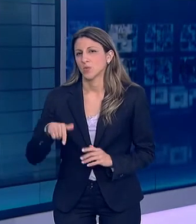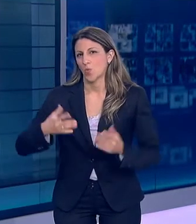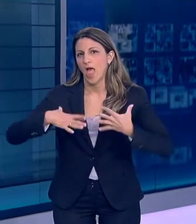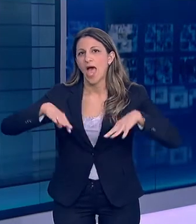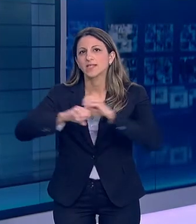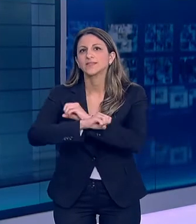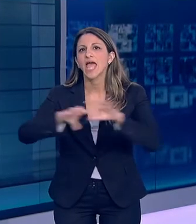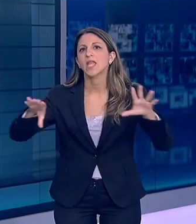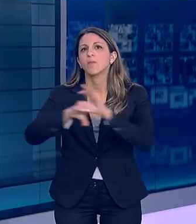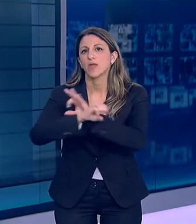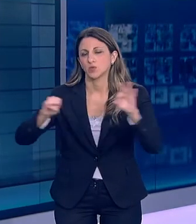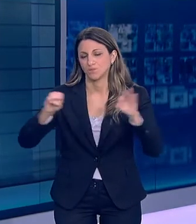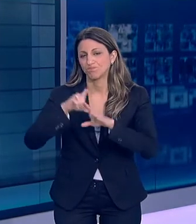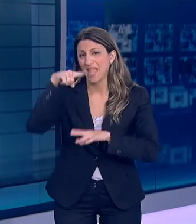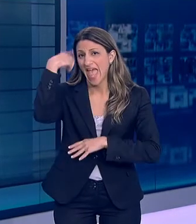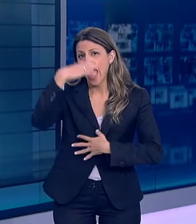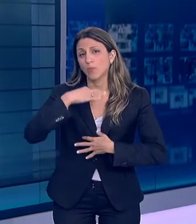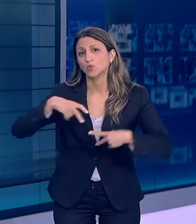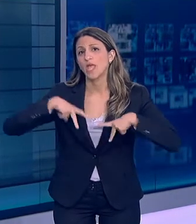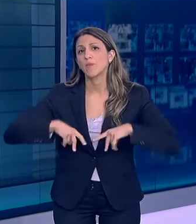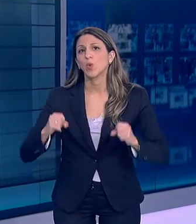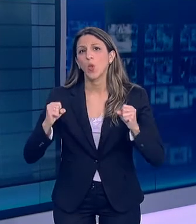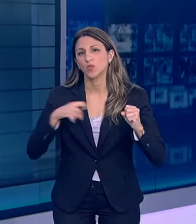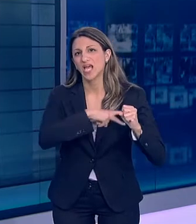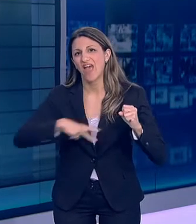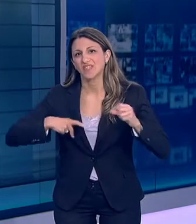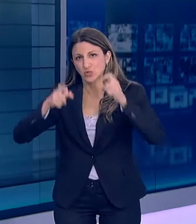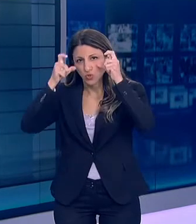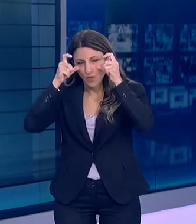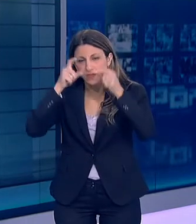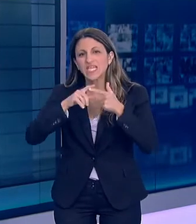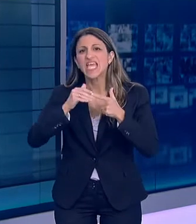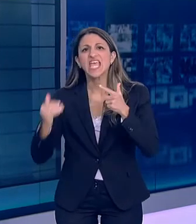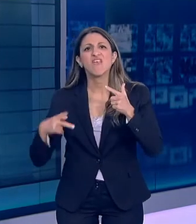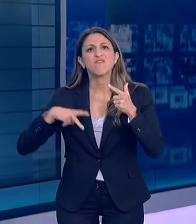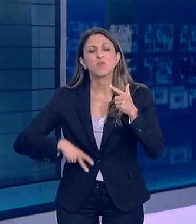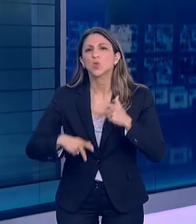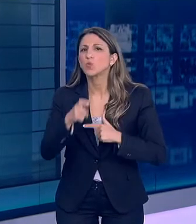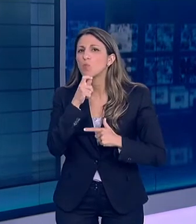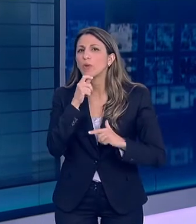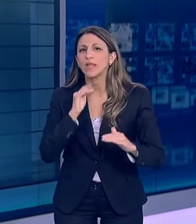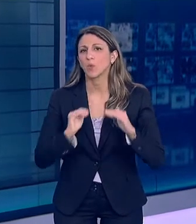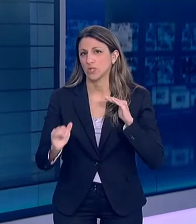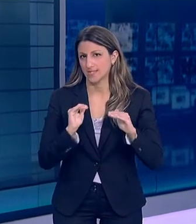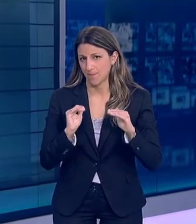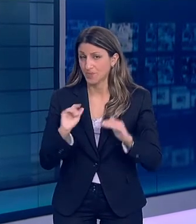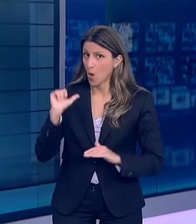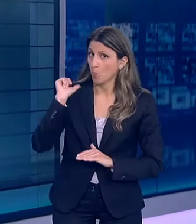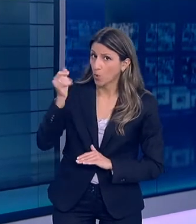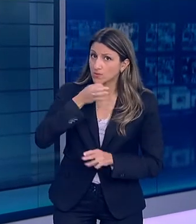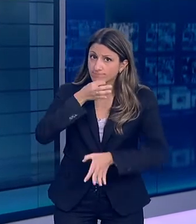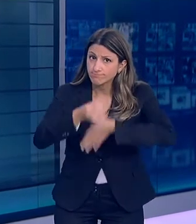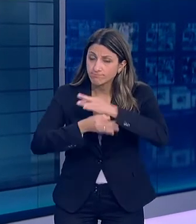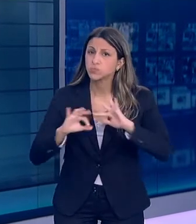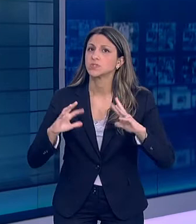και τον εκπρόσωπο του Υπουργείου για το νέο κορονοϊό καθηγητής ο Τηρή Τσιόδρα. Πριν δώσουμε το λόγο στον κύριο Τσιόδρα, να